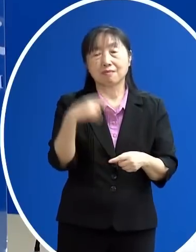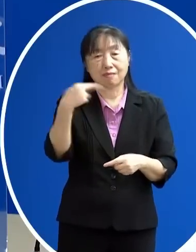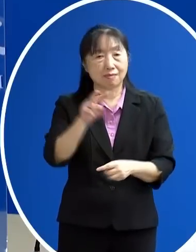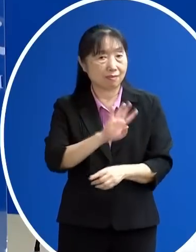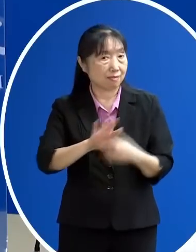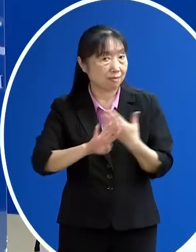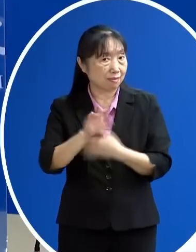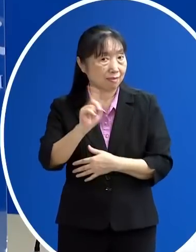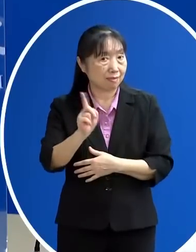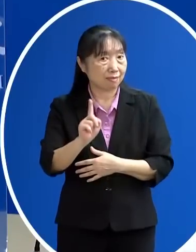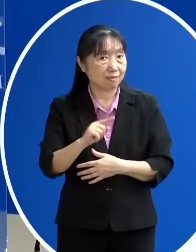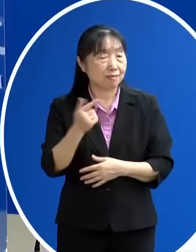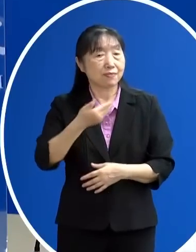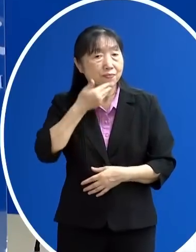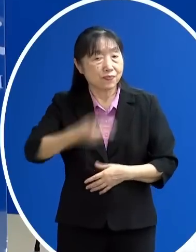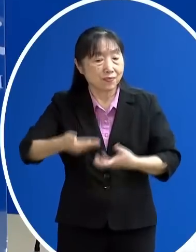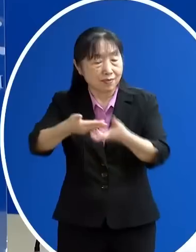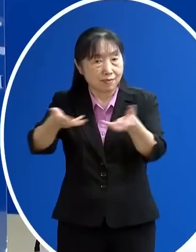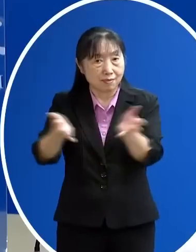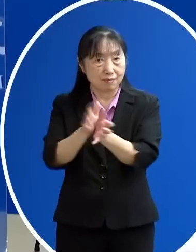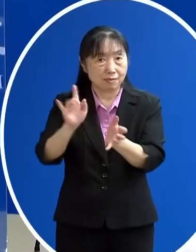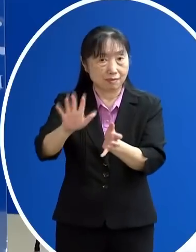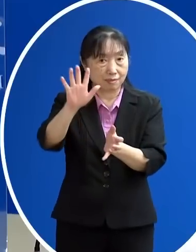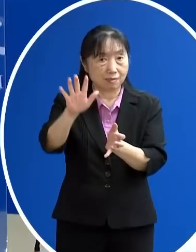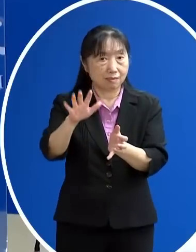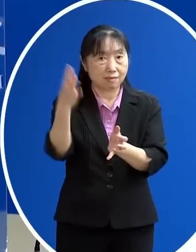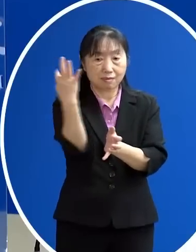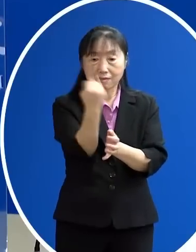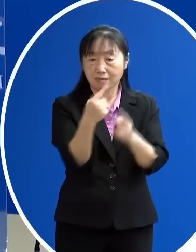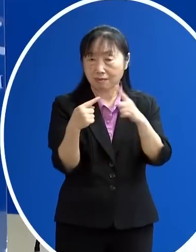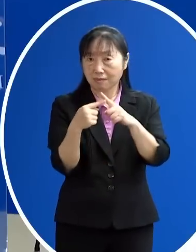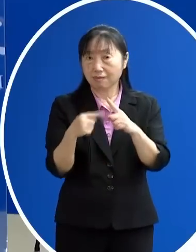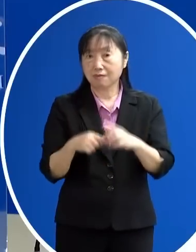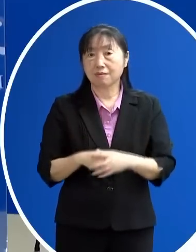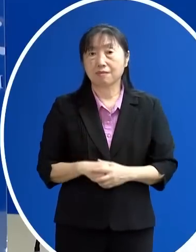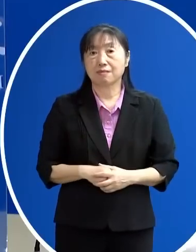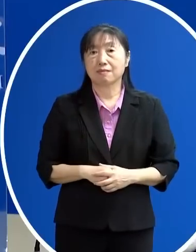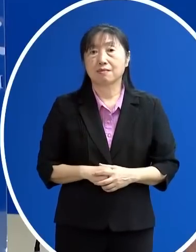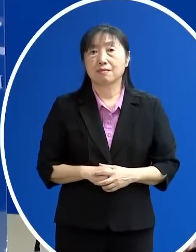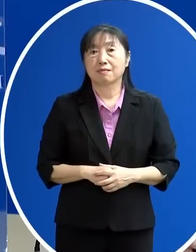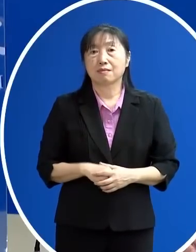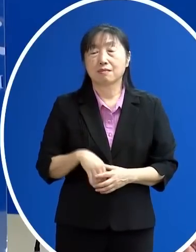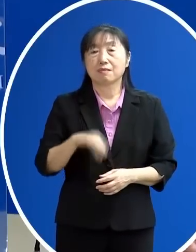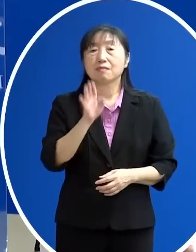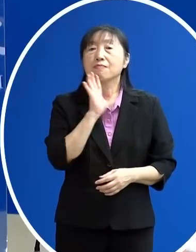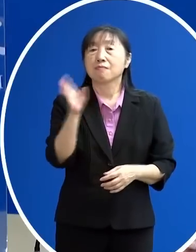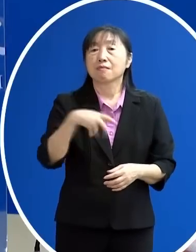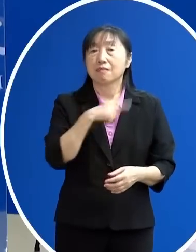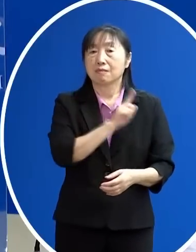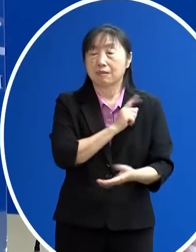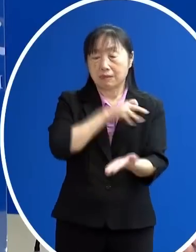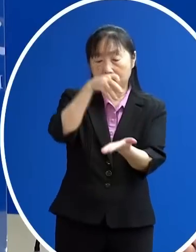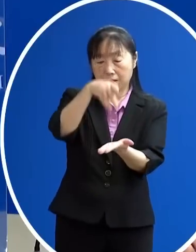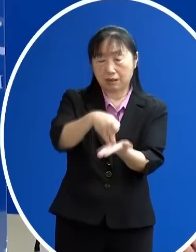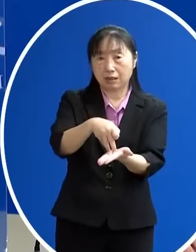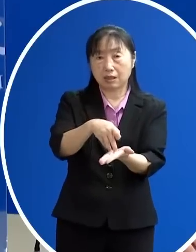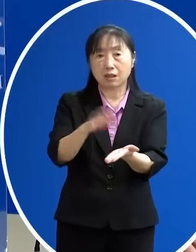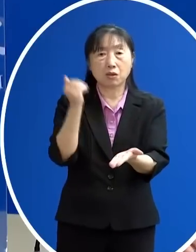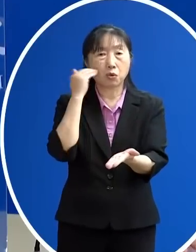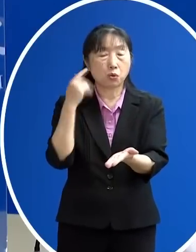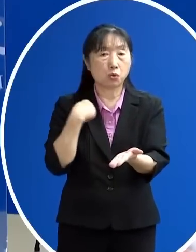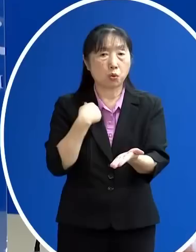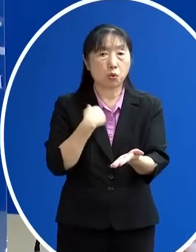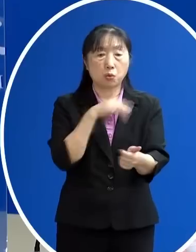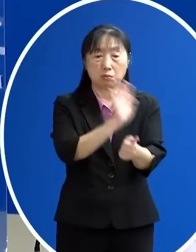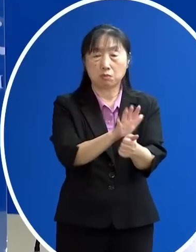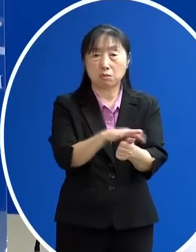注意到就是說 長者的部分 有不少的個案是有這個簽署這個不施行心肺